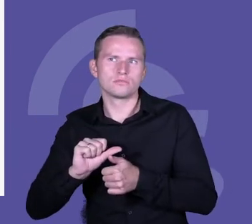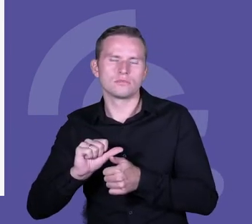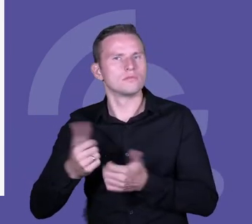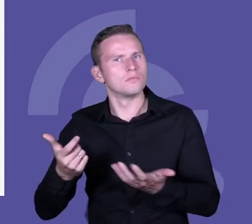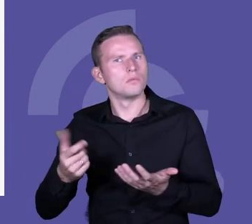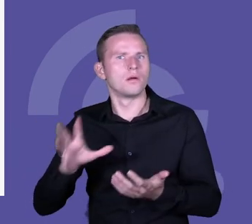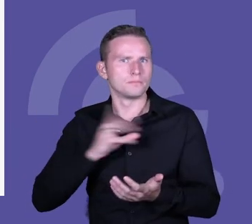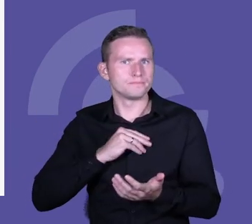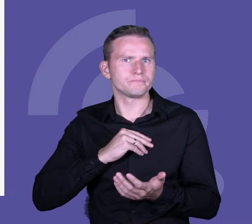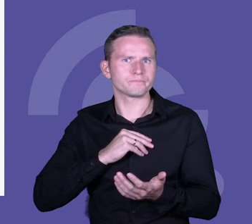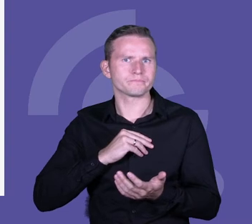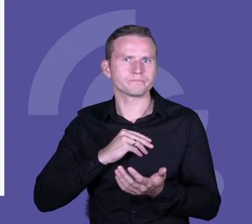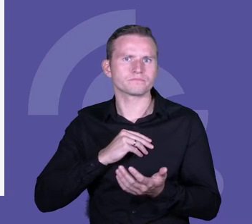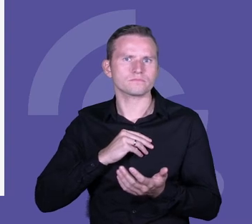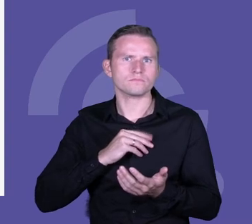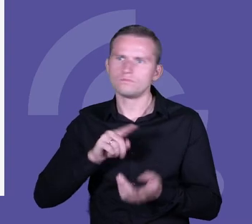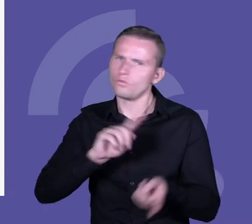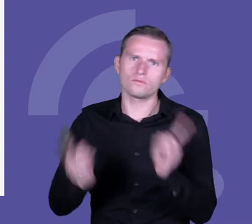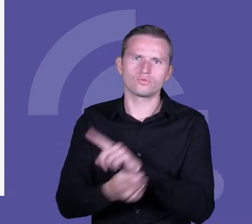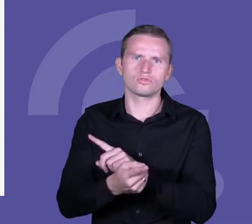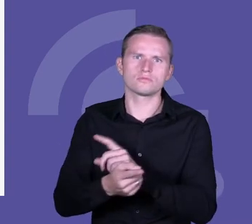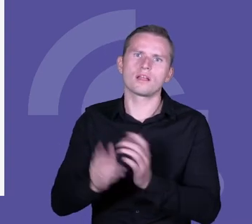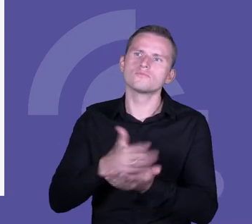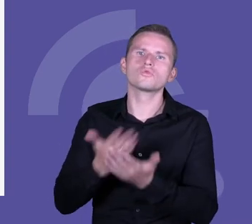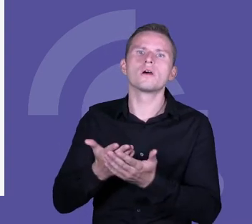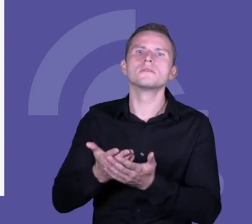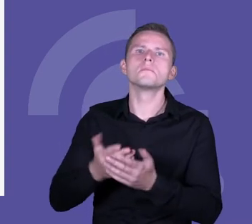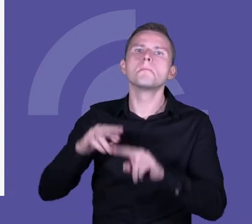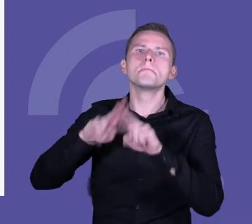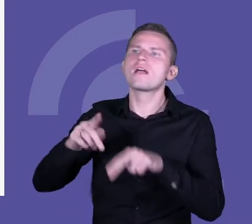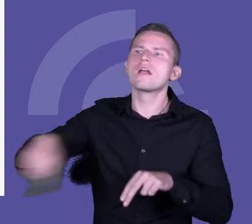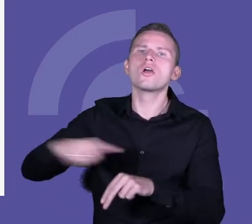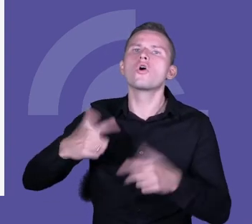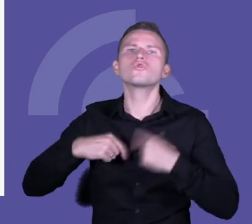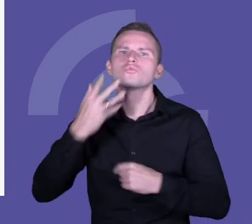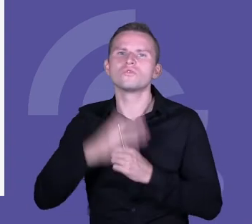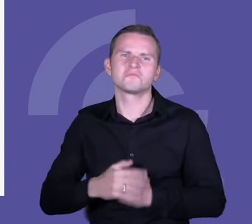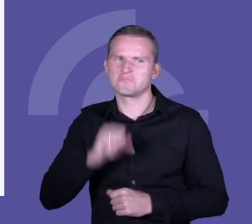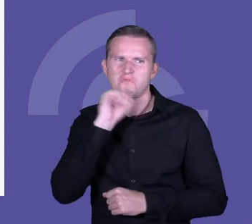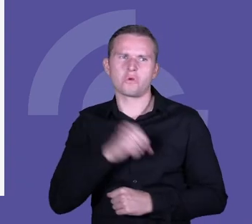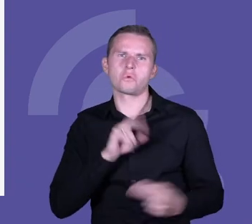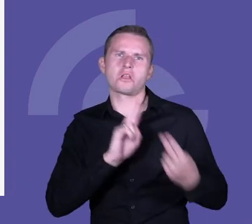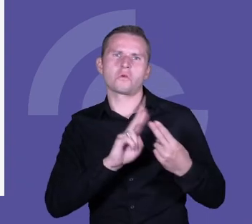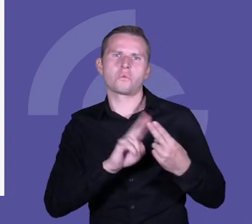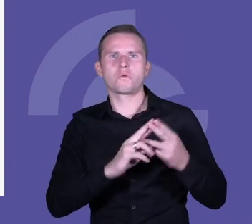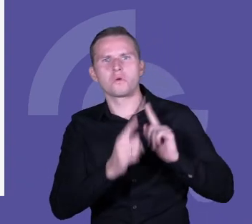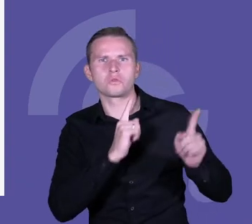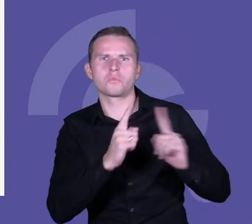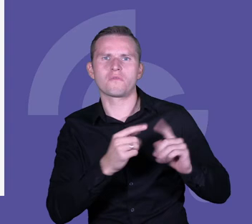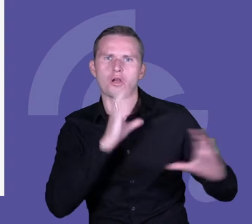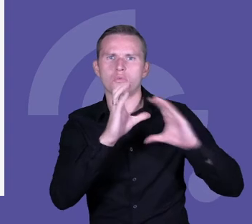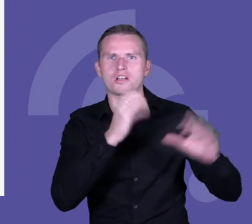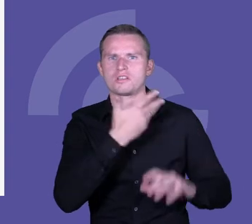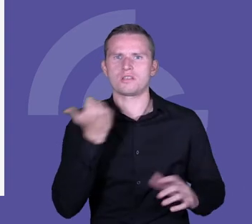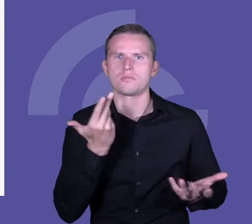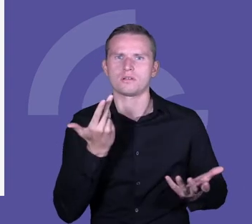zobaczyć, że cała ta reszta mówi, że to się nie dzieje albo, że to jest rzadko, nie? I wiecie Państwo, jakie pytanie chcę postawić? Tylko jedno, które